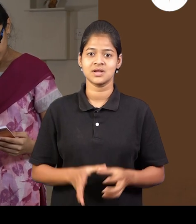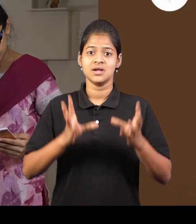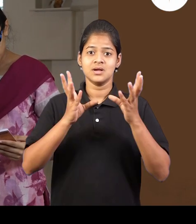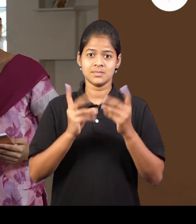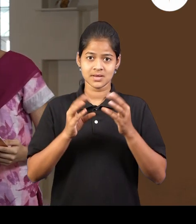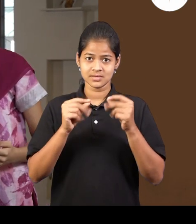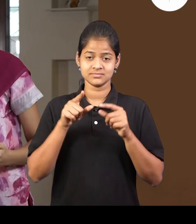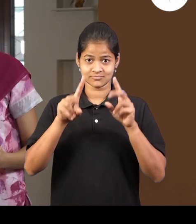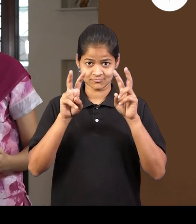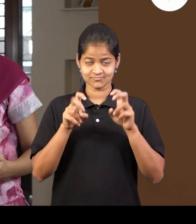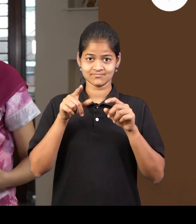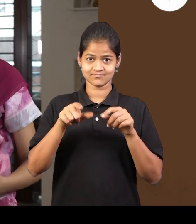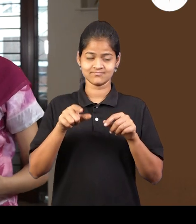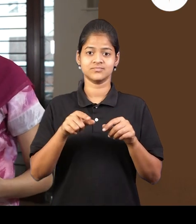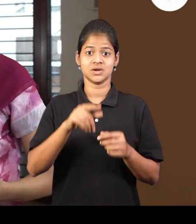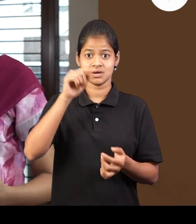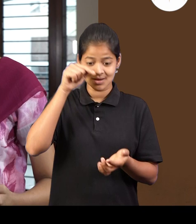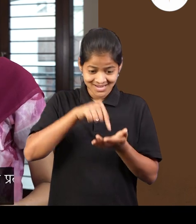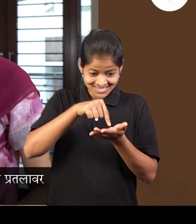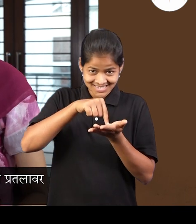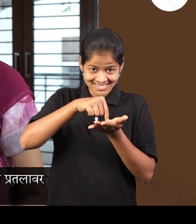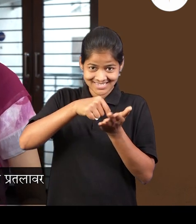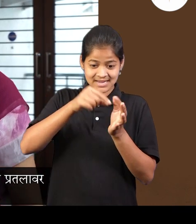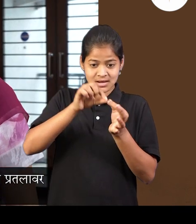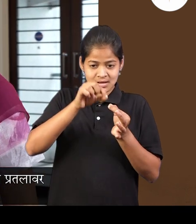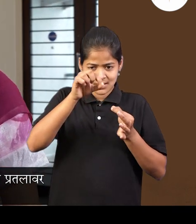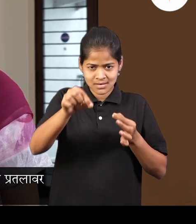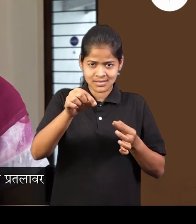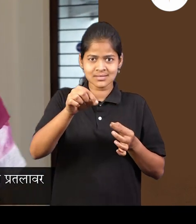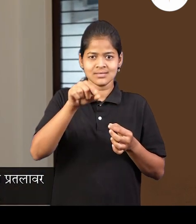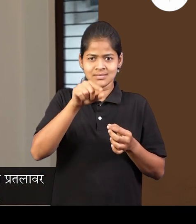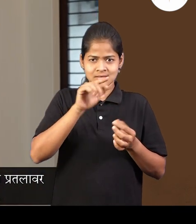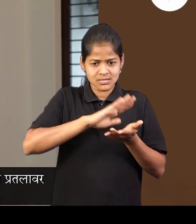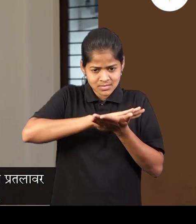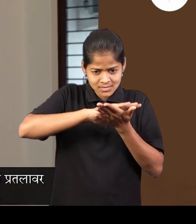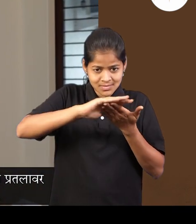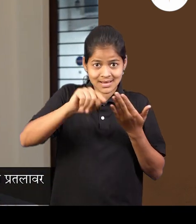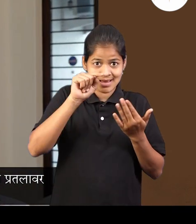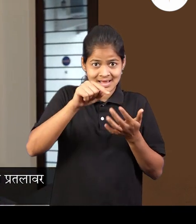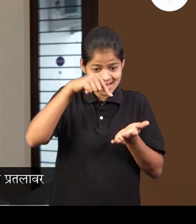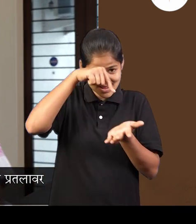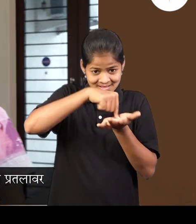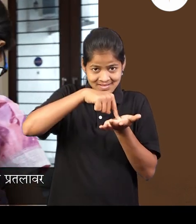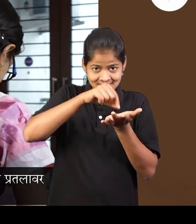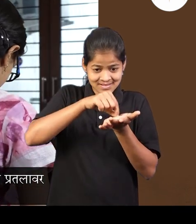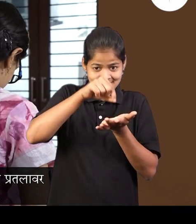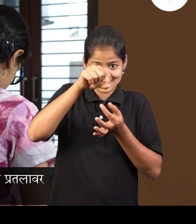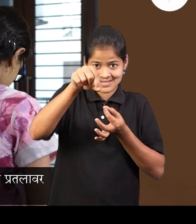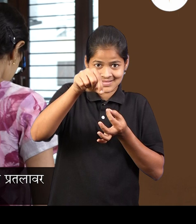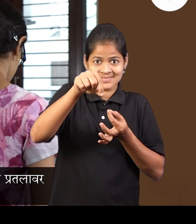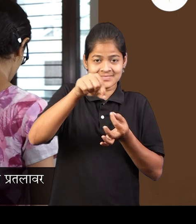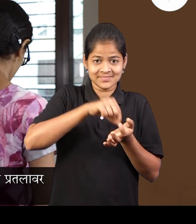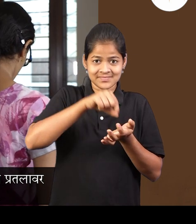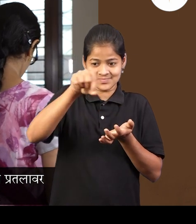गुमिती नुसार एका बिंदु पासुन समान अंतरावर असनार्या वो एकाच प्रतलावर असनार्या सर्व